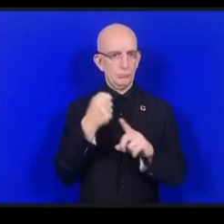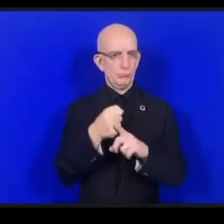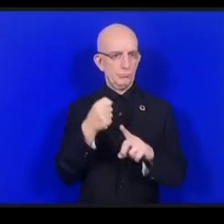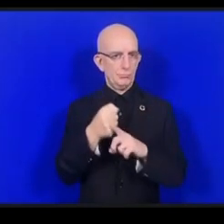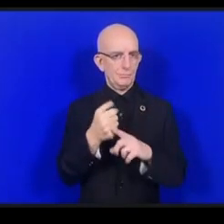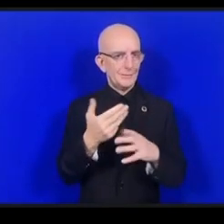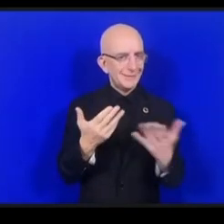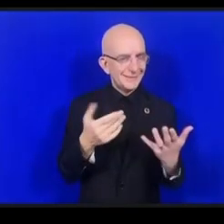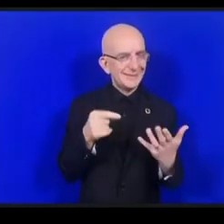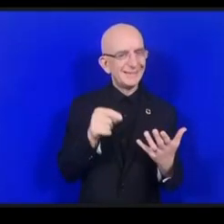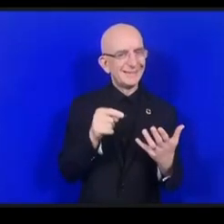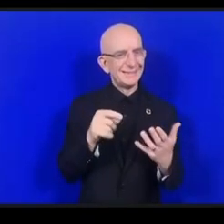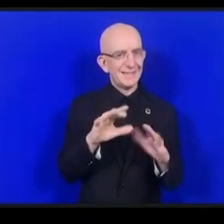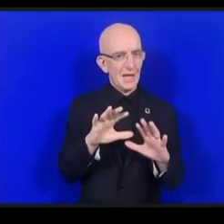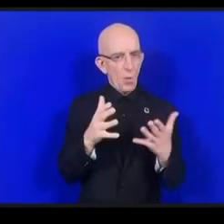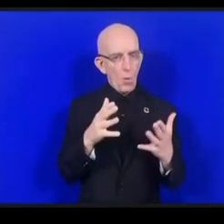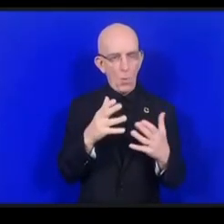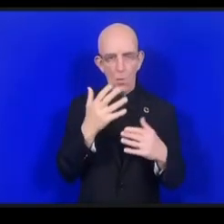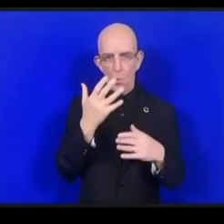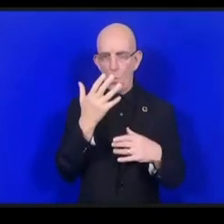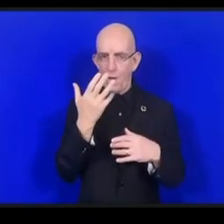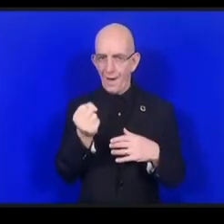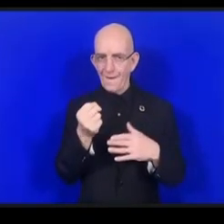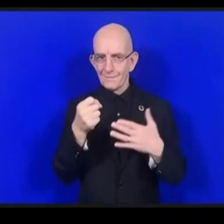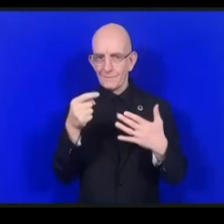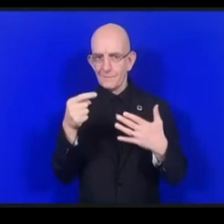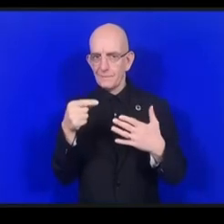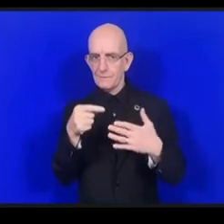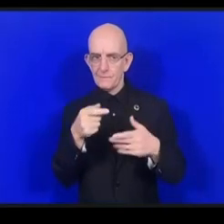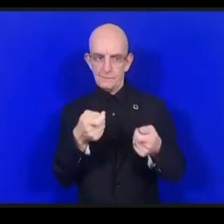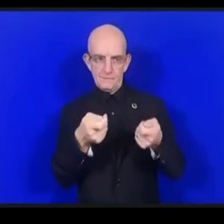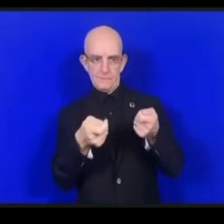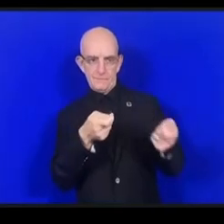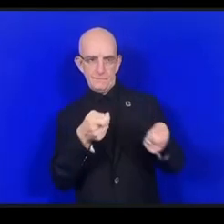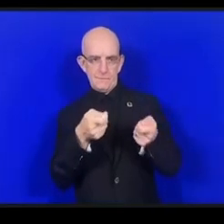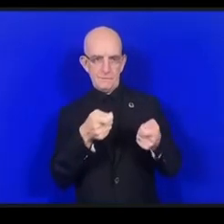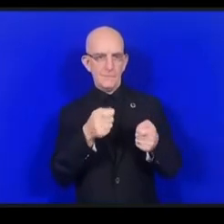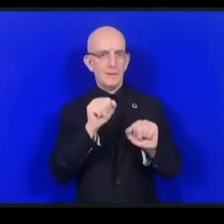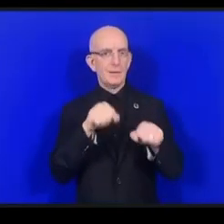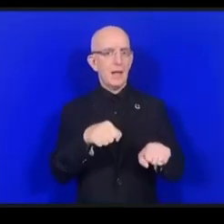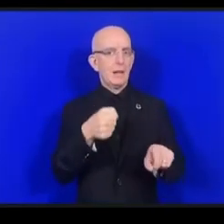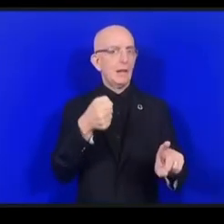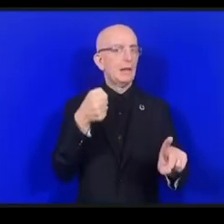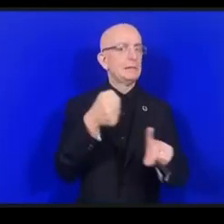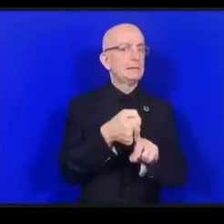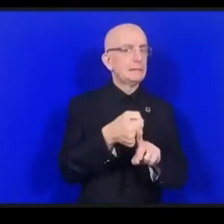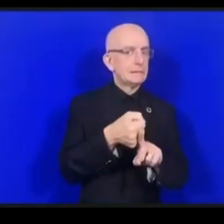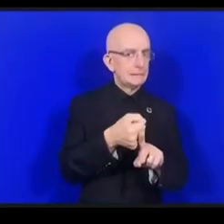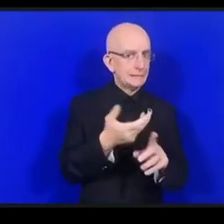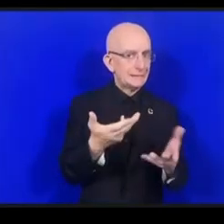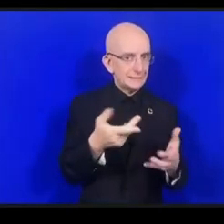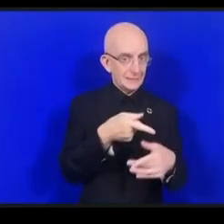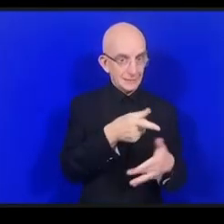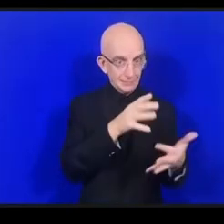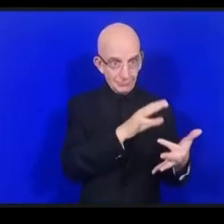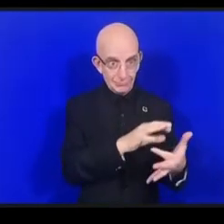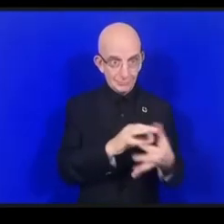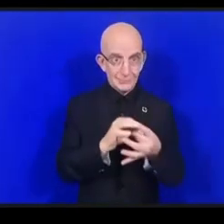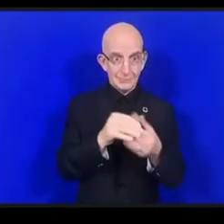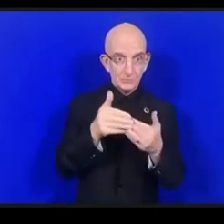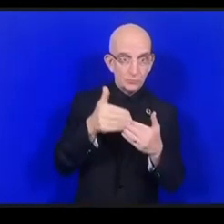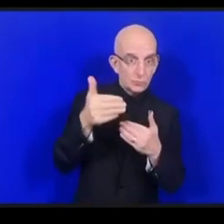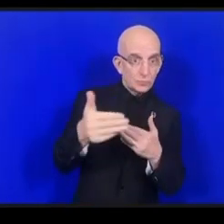عندما يشاركون في المناصرة فهناك أثار قد تقى